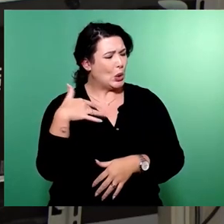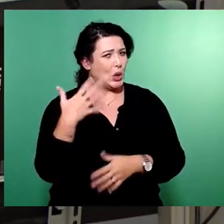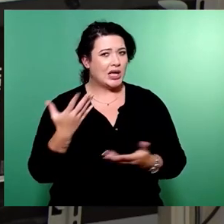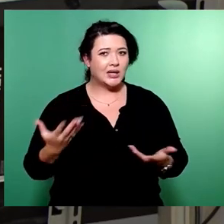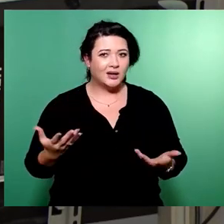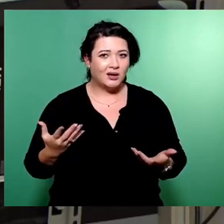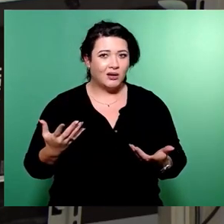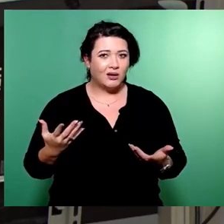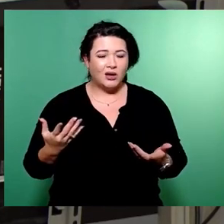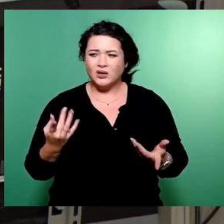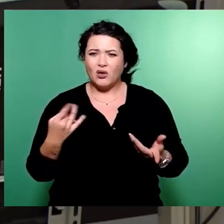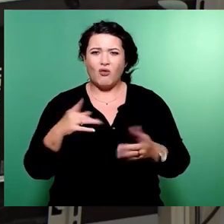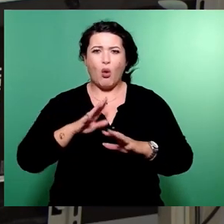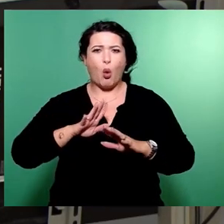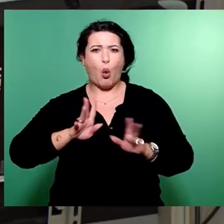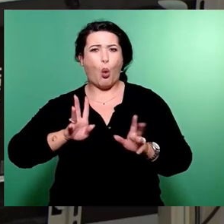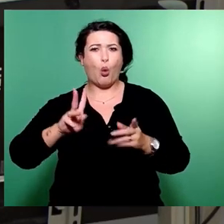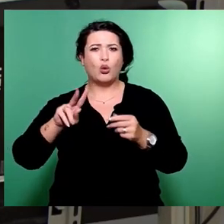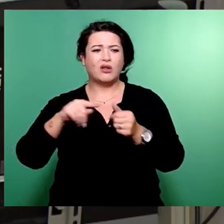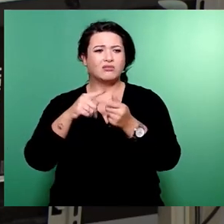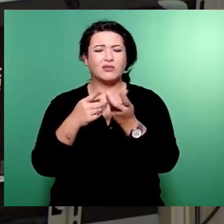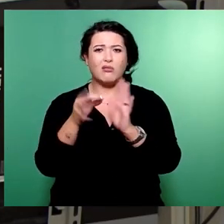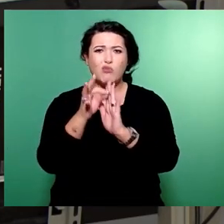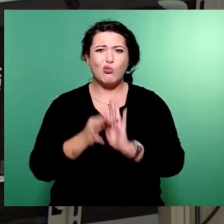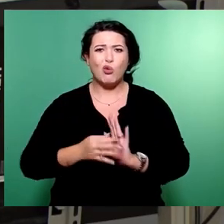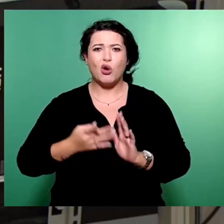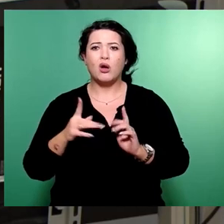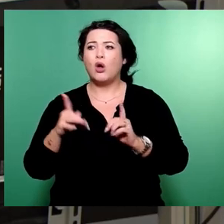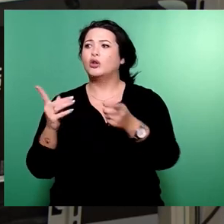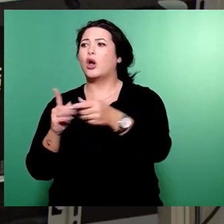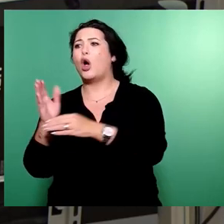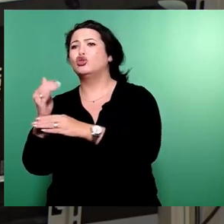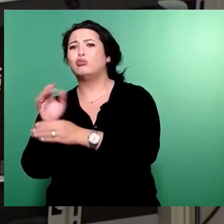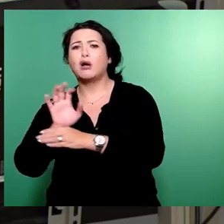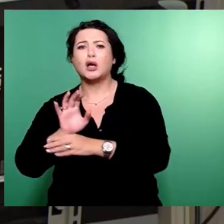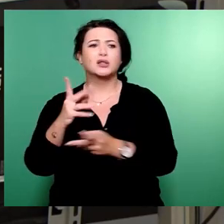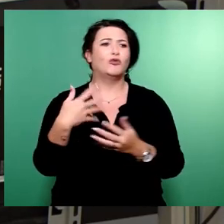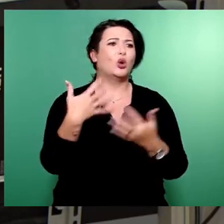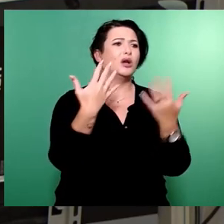Unverifiziert tauchen dann diese 5 Millionen für die Sparkasse auf, warum nicht 10 Millionen, würde ich jetzt mal fragen.